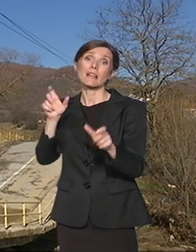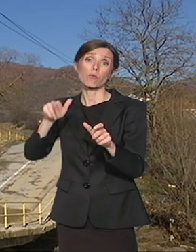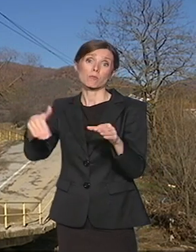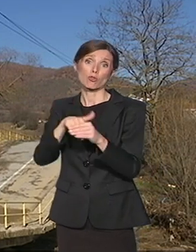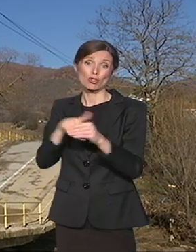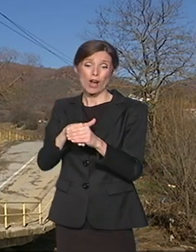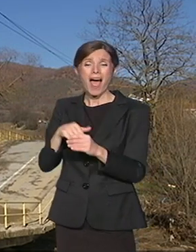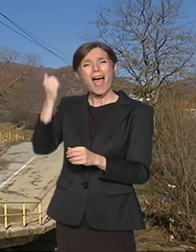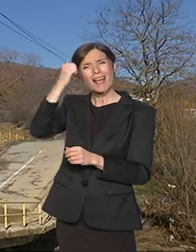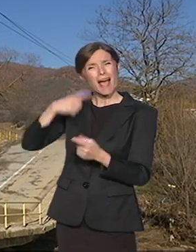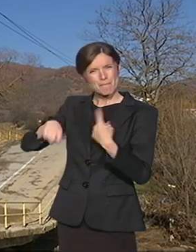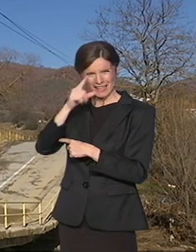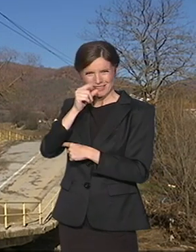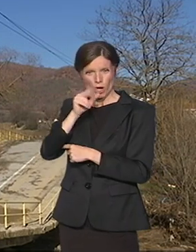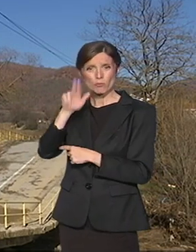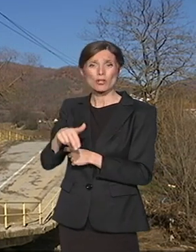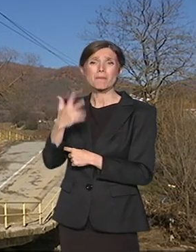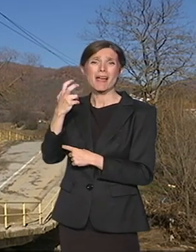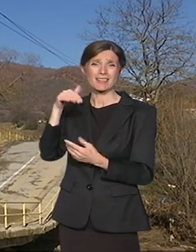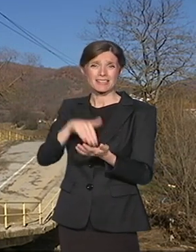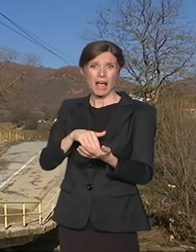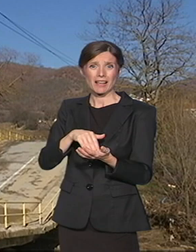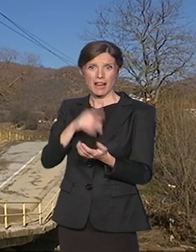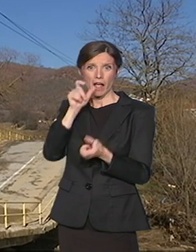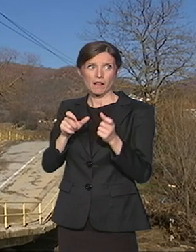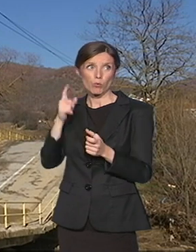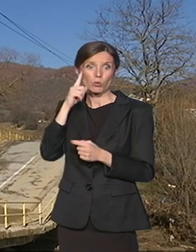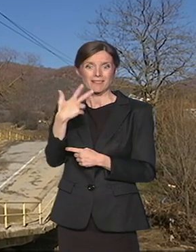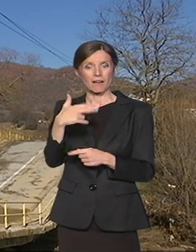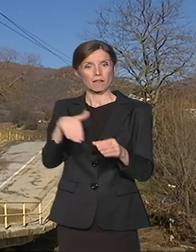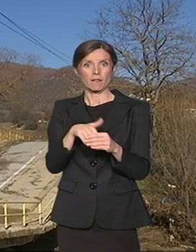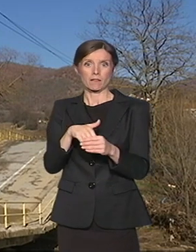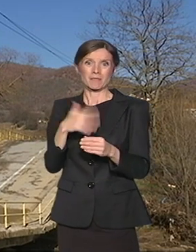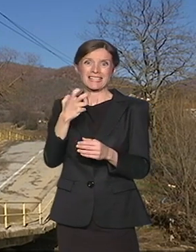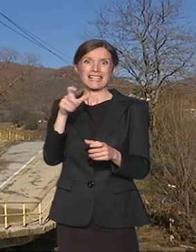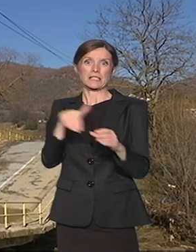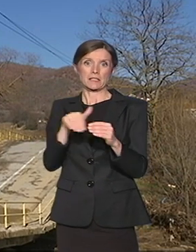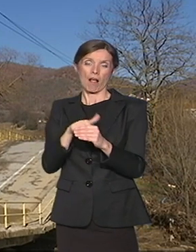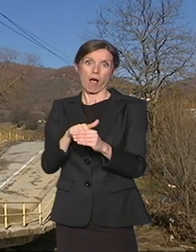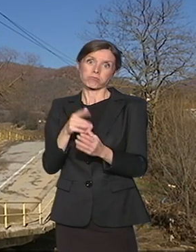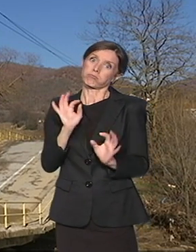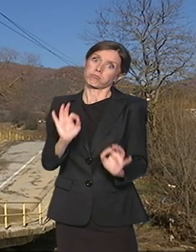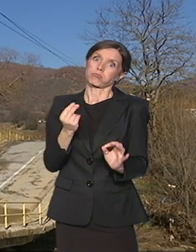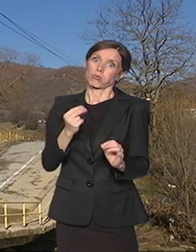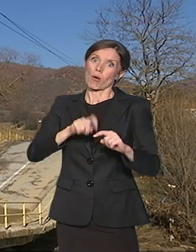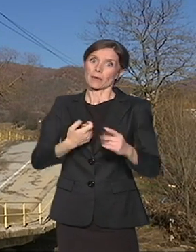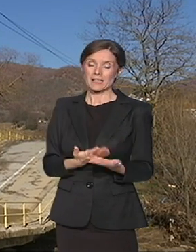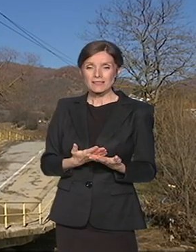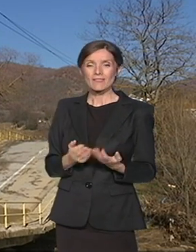30.000 stanovika i tekako dobra stvar i pozitivno. Vi ste mlad čovek na odgovornoj ste